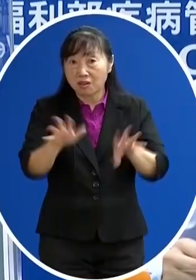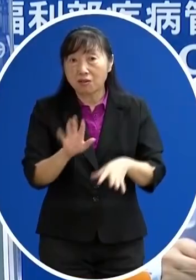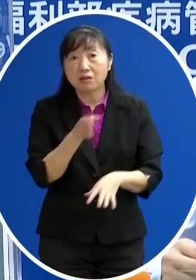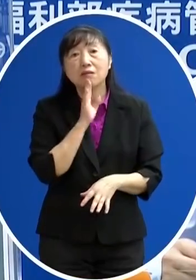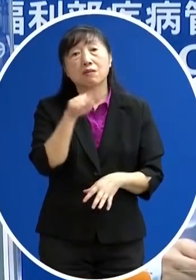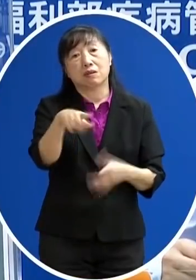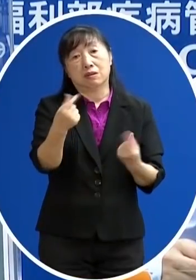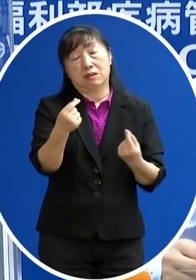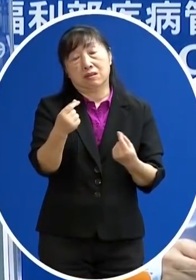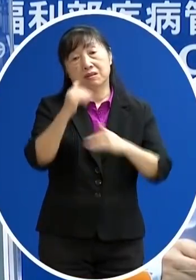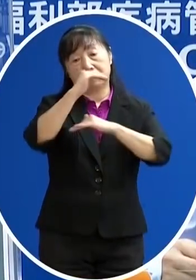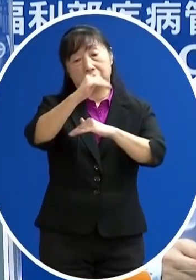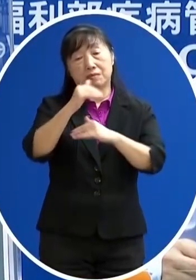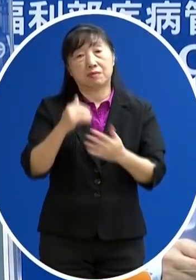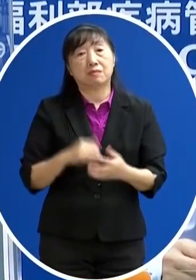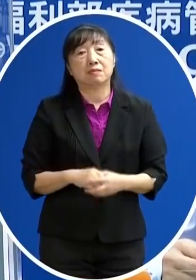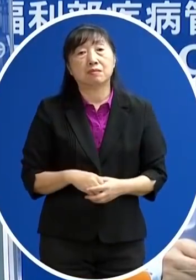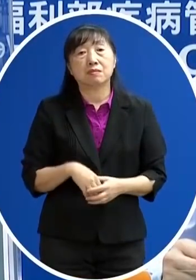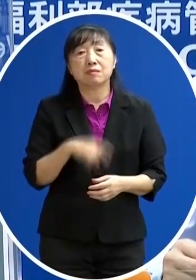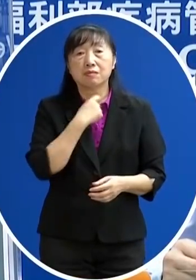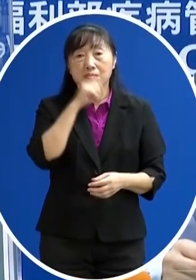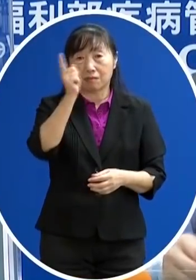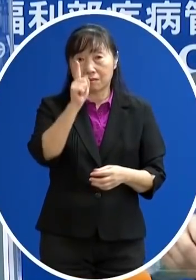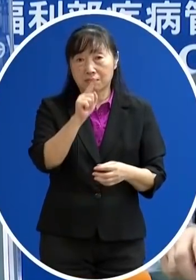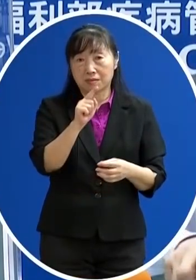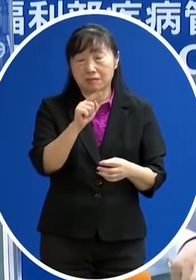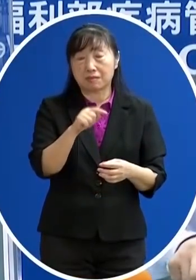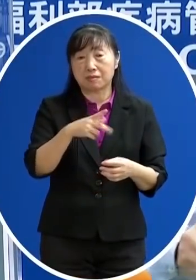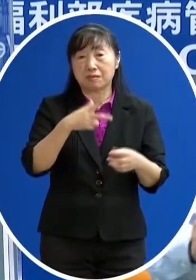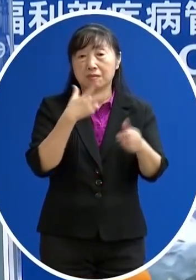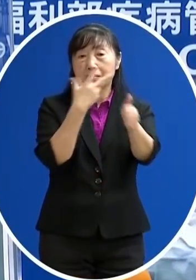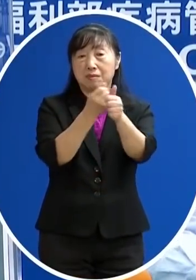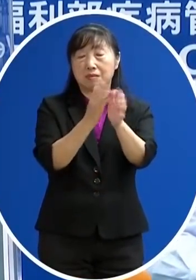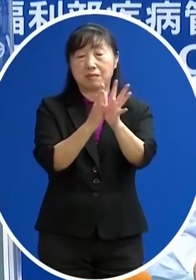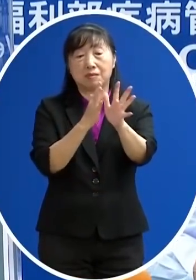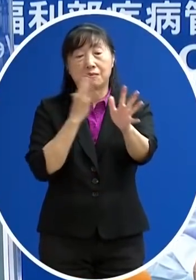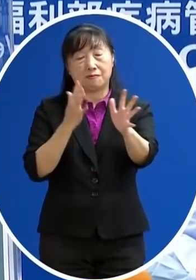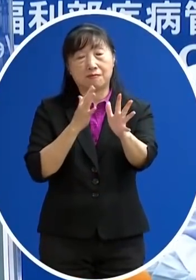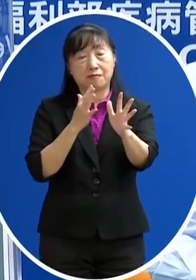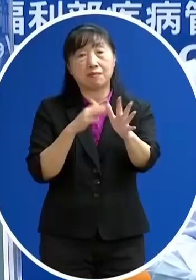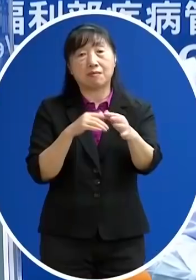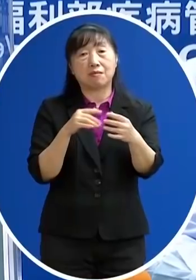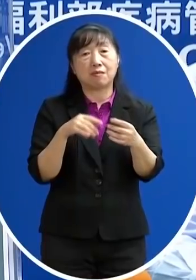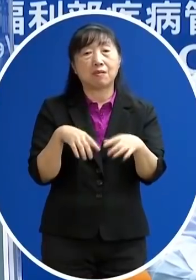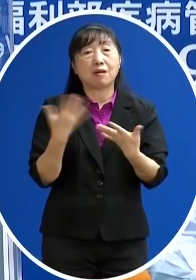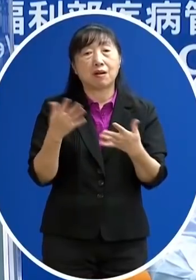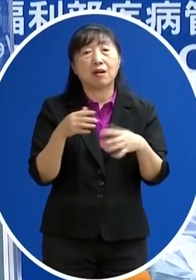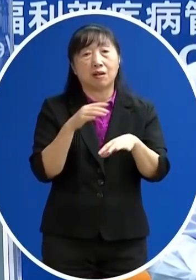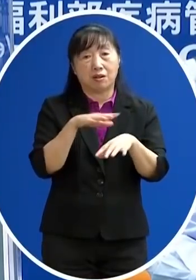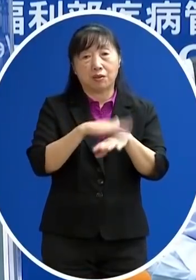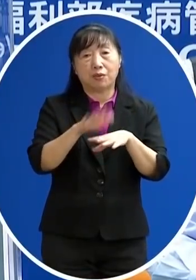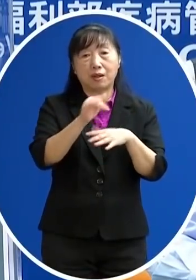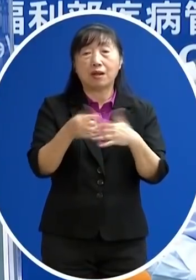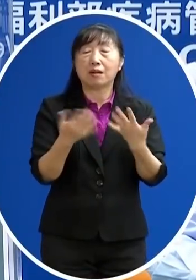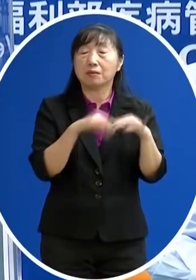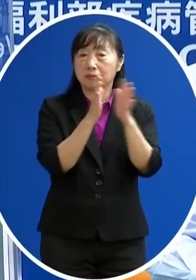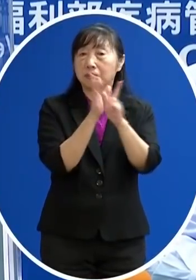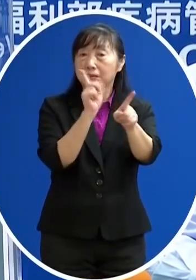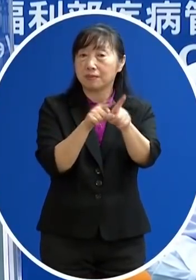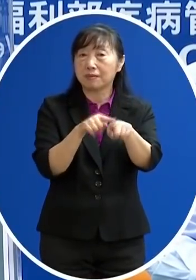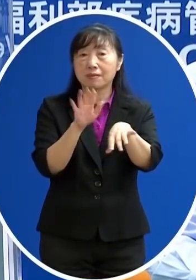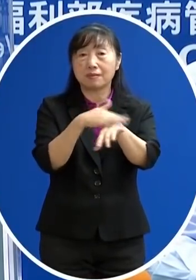也是一個量 那怎麼樣讓他能夠有秩序的來施打我想很多的縣市政府都已經跟我們表明就是說